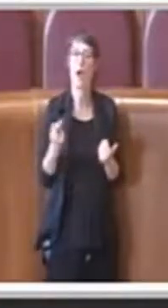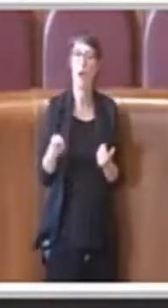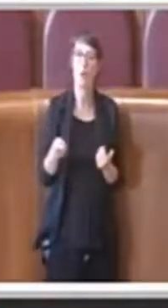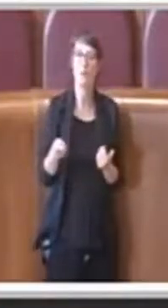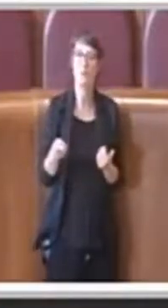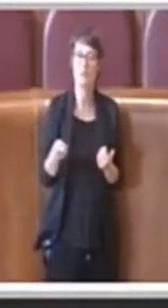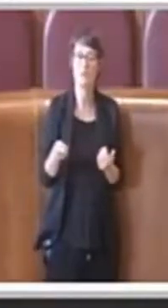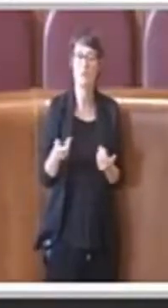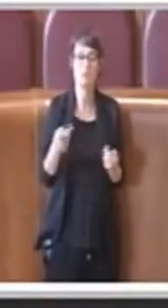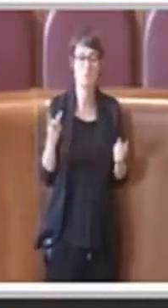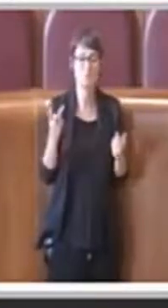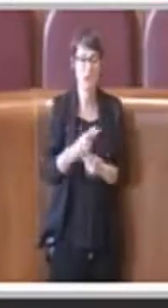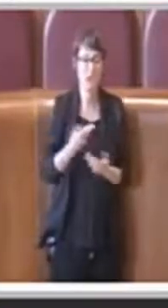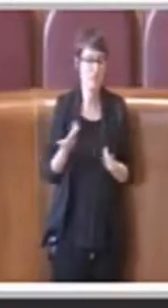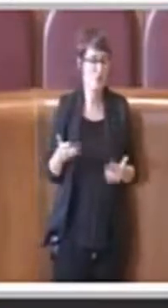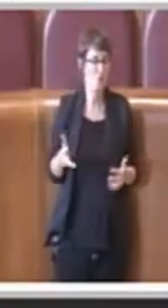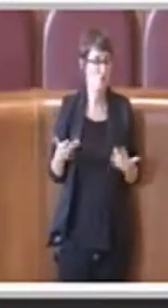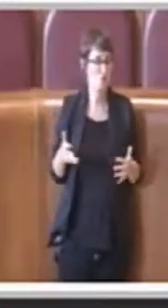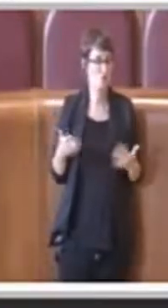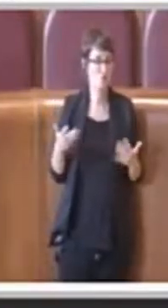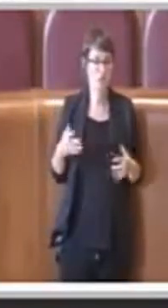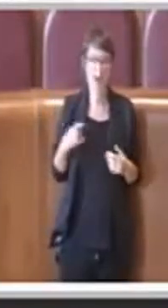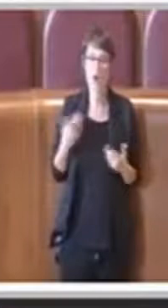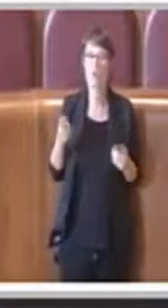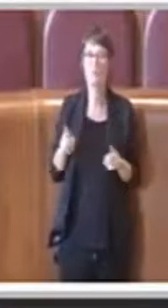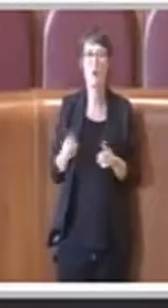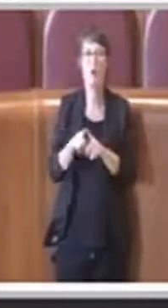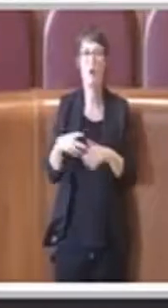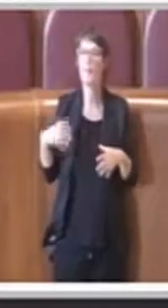quello che è il riassunto di tutte le commissioni